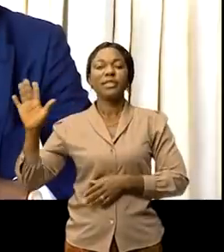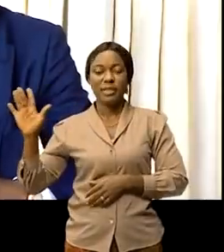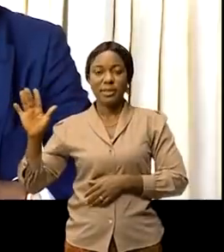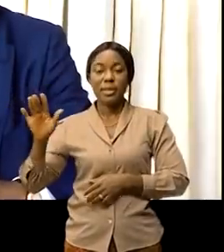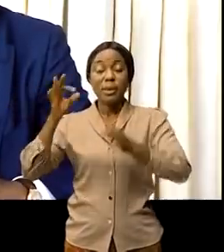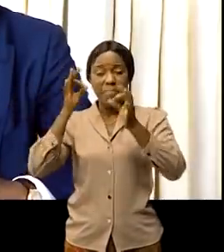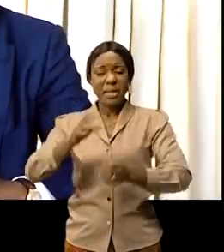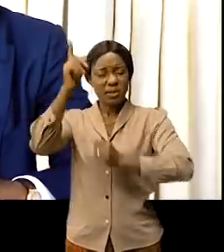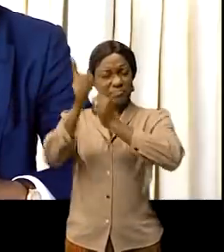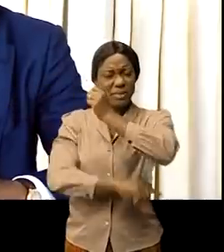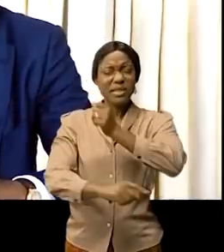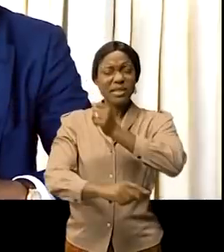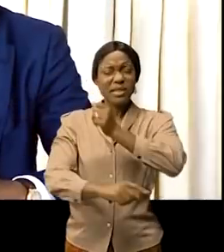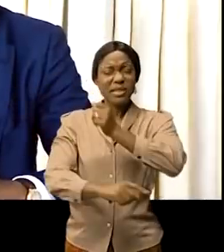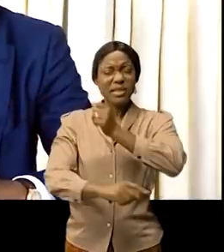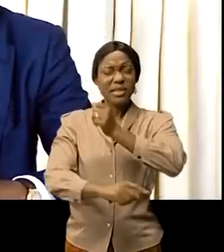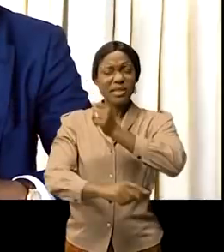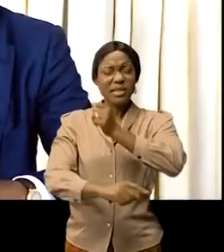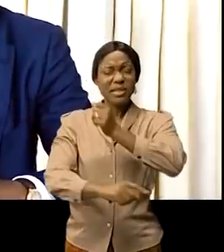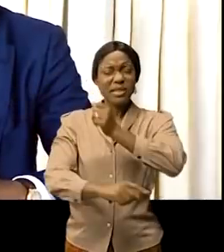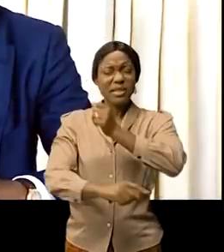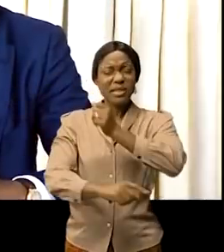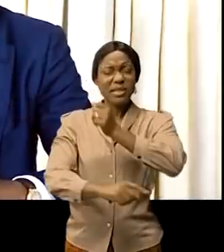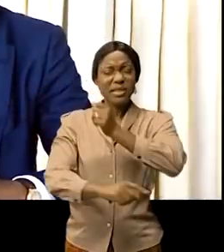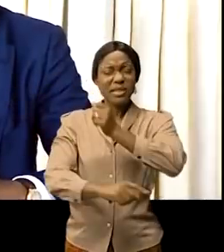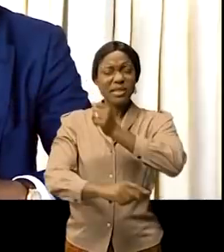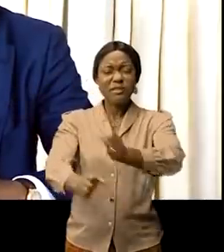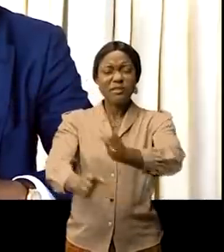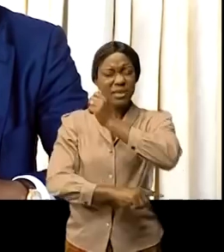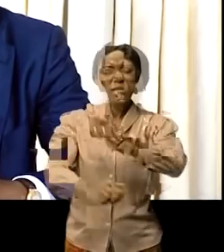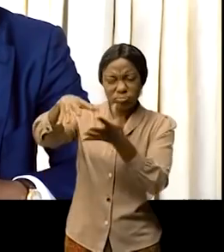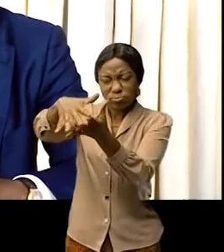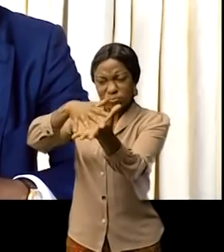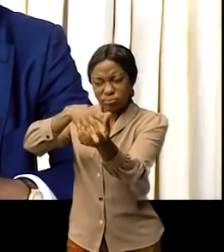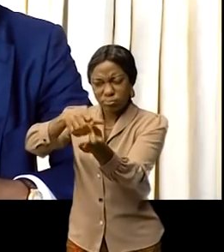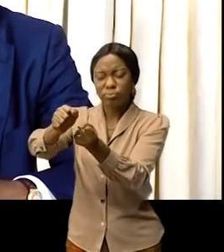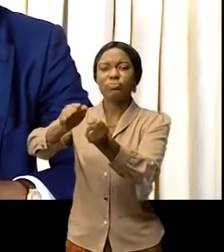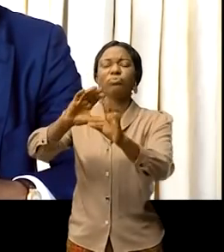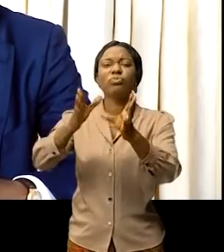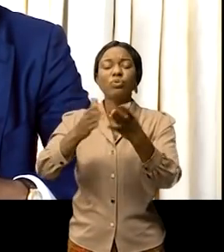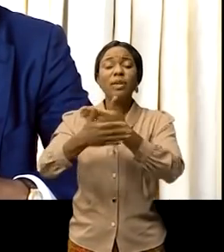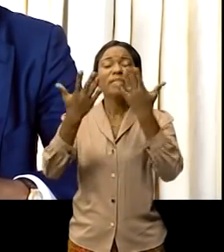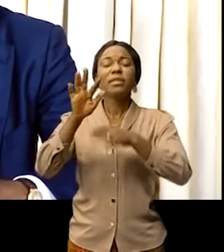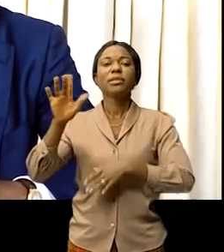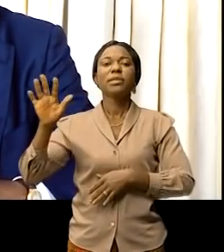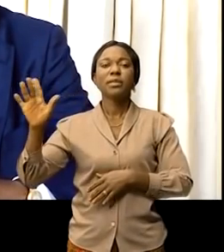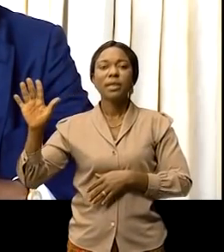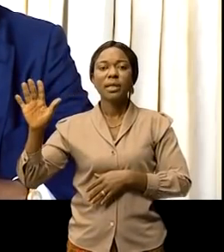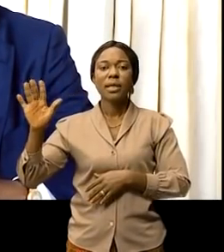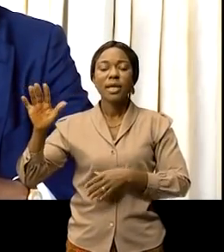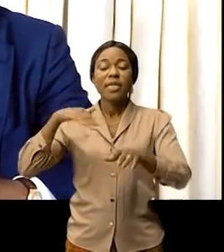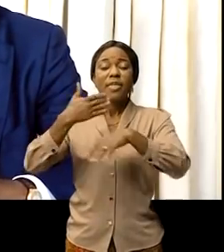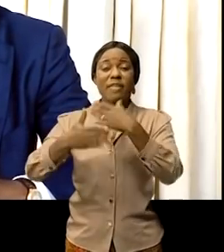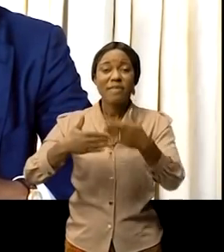condamne fermement la ville de La ville de Kinshasa ne ménagera